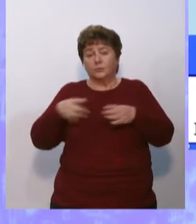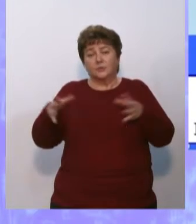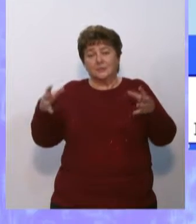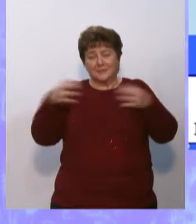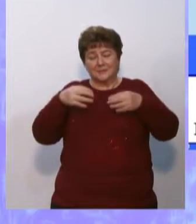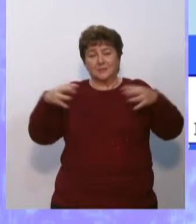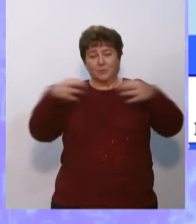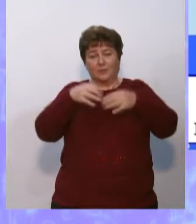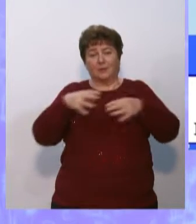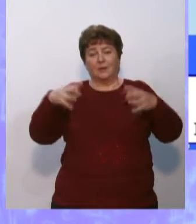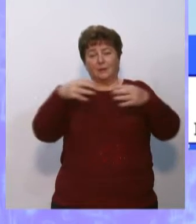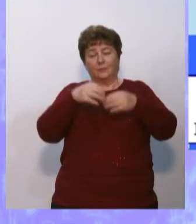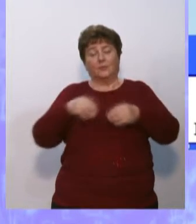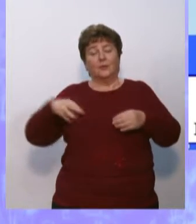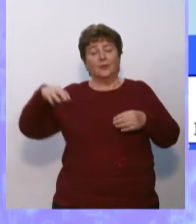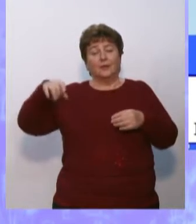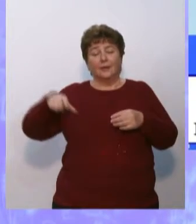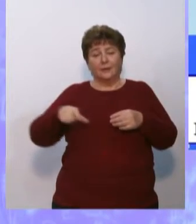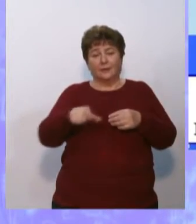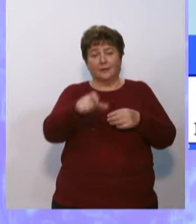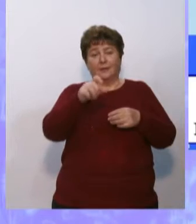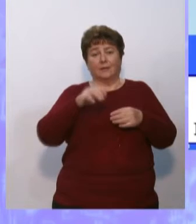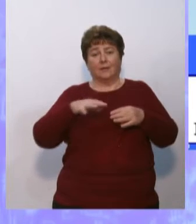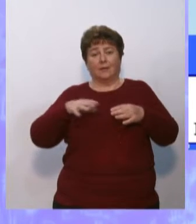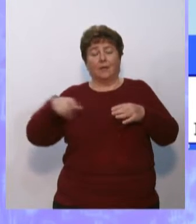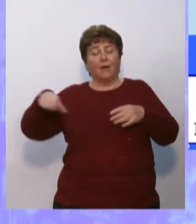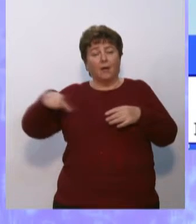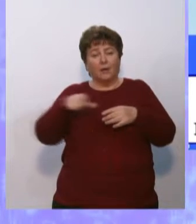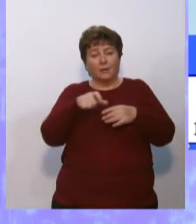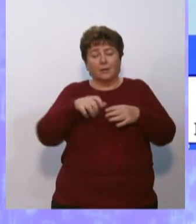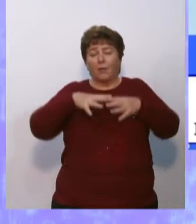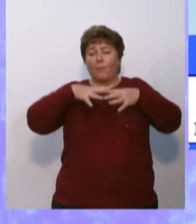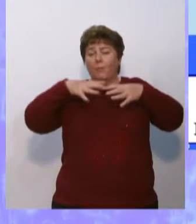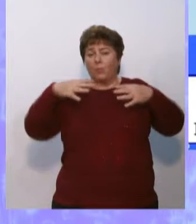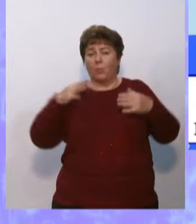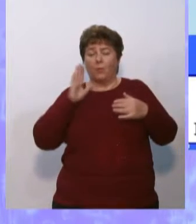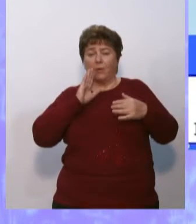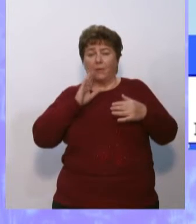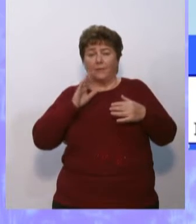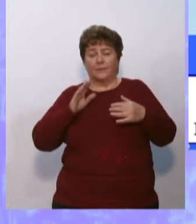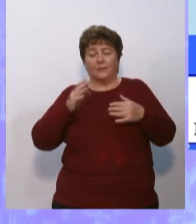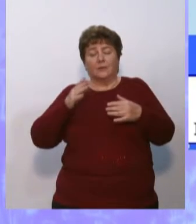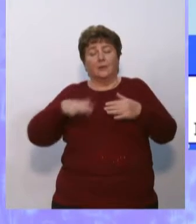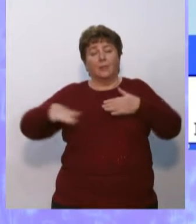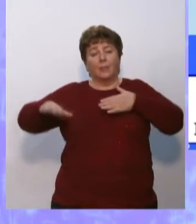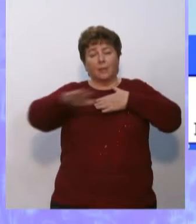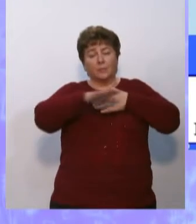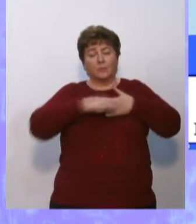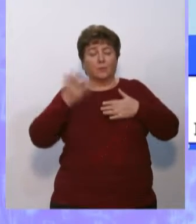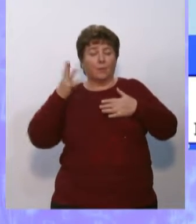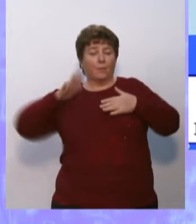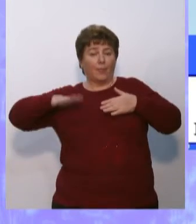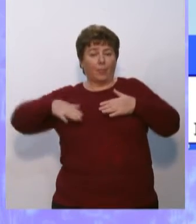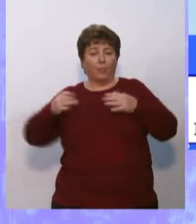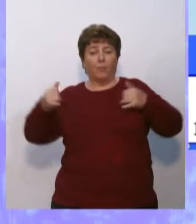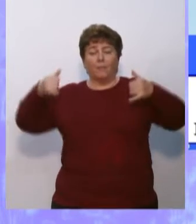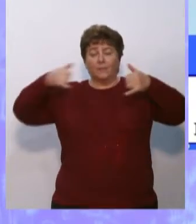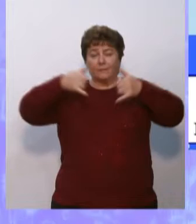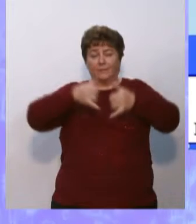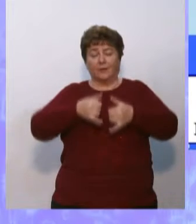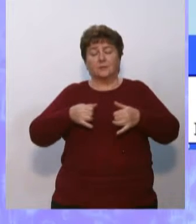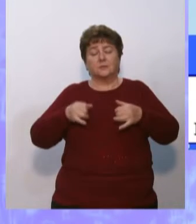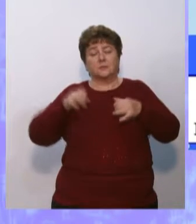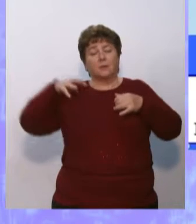собирает река. Река полноводно бежит на просторе, пока, наконец, не вливается в море.